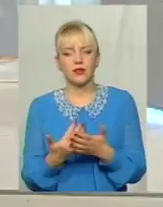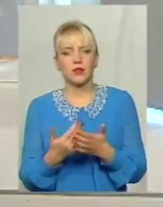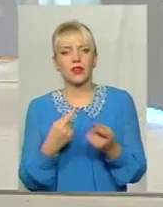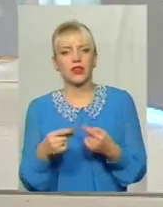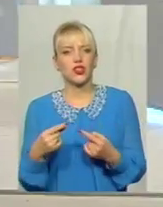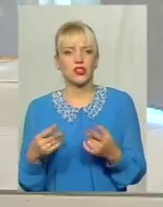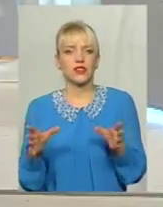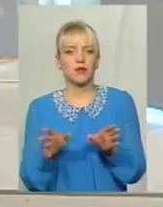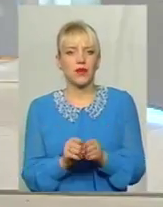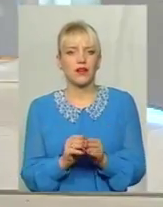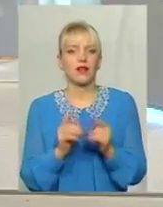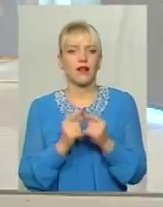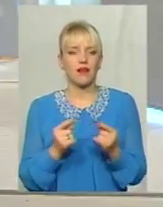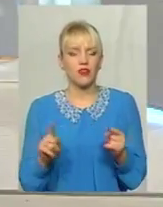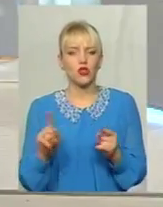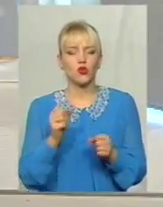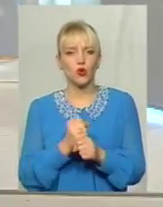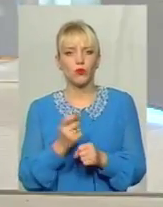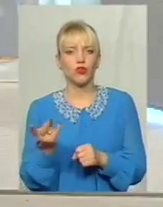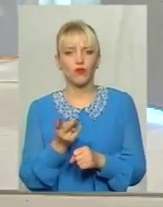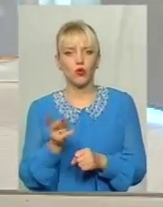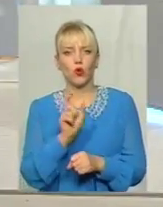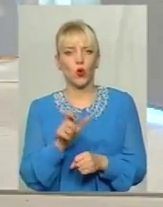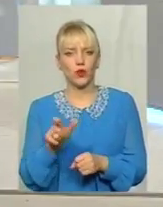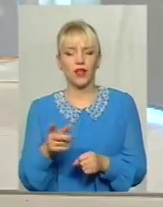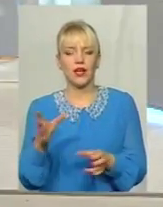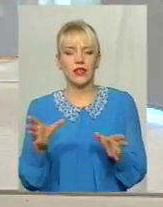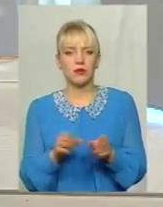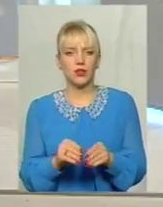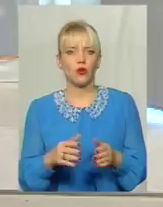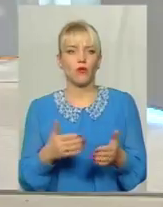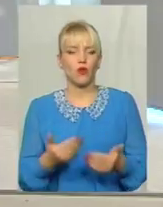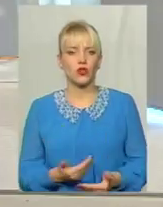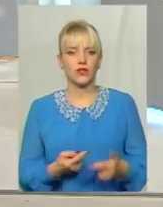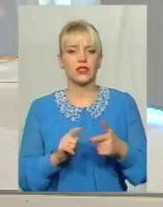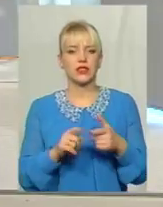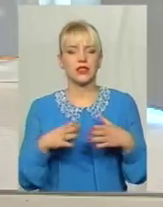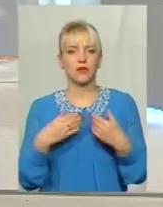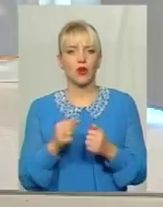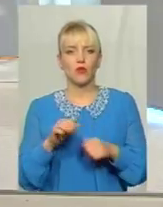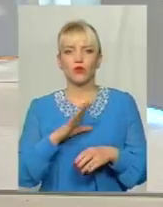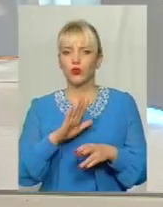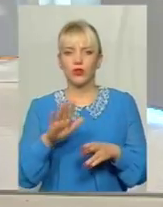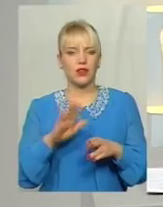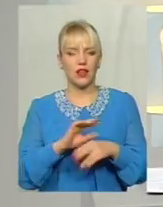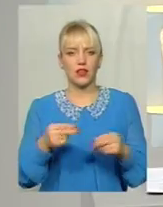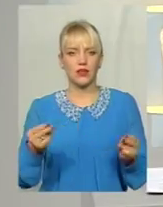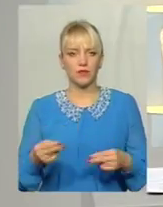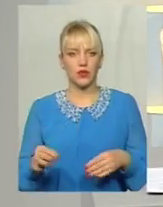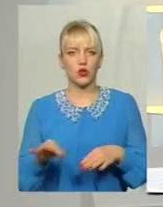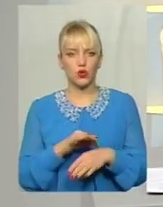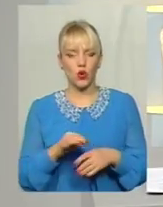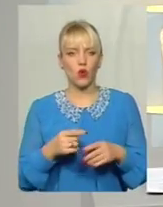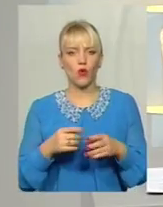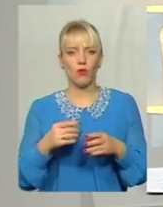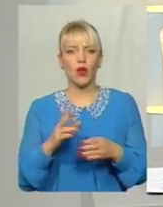тобто, що робить двох людей, спільно проживаючих сім'єю Тобто, це навіть може бути незареєстрований шлюб, але разом з тим, якщо